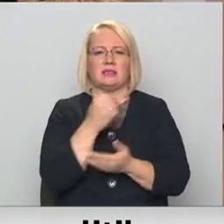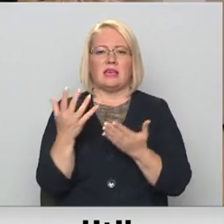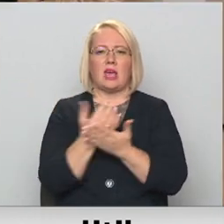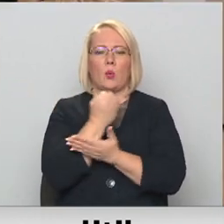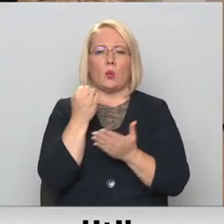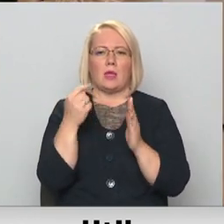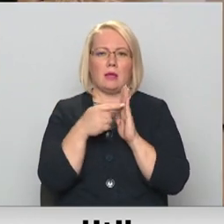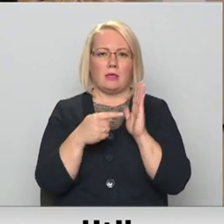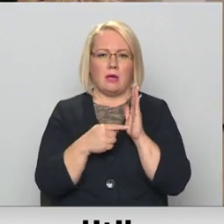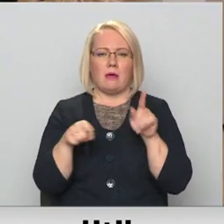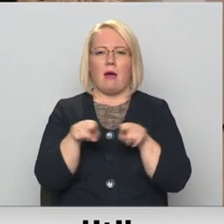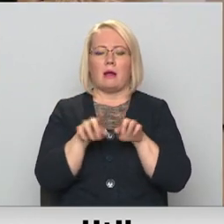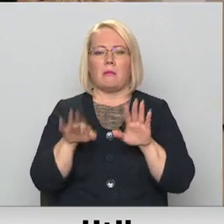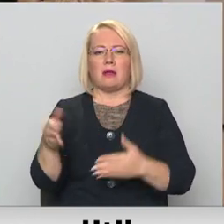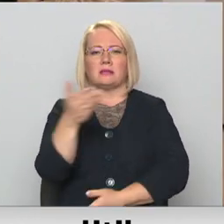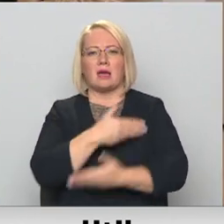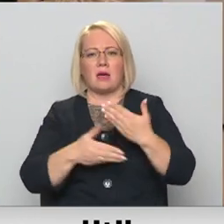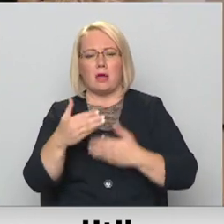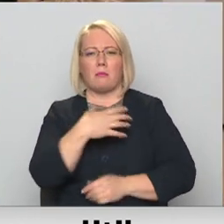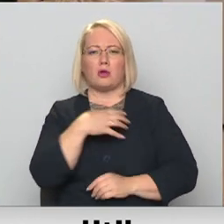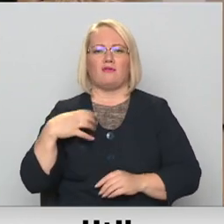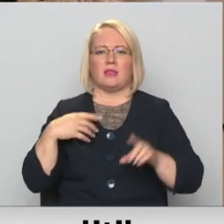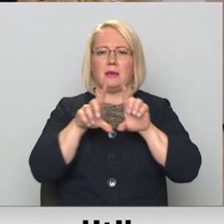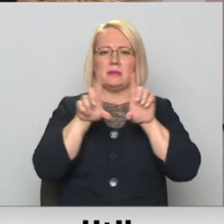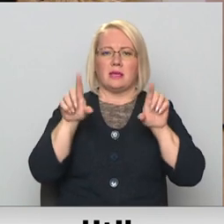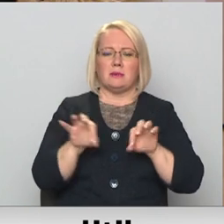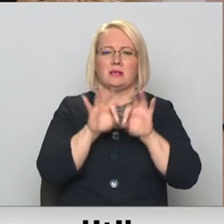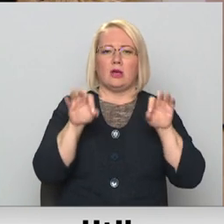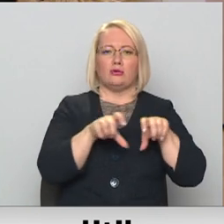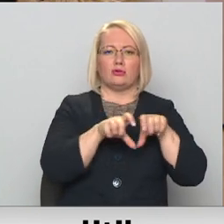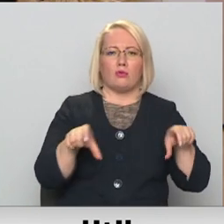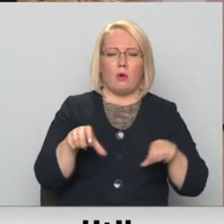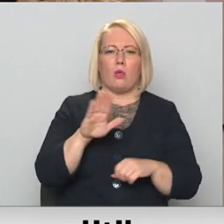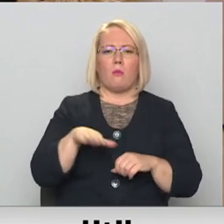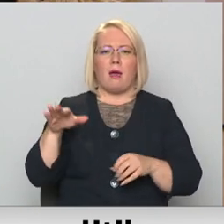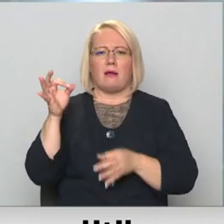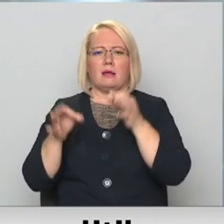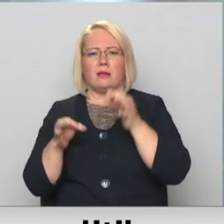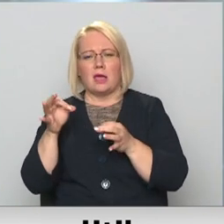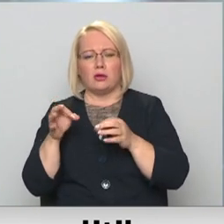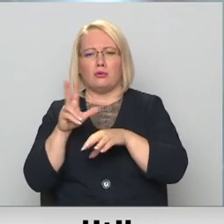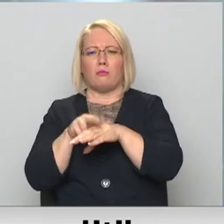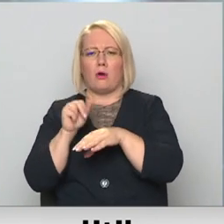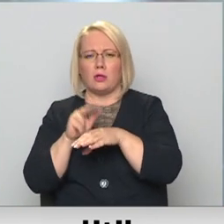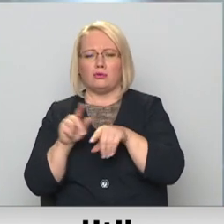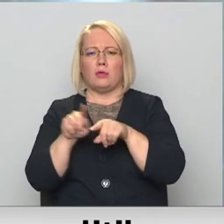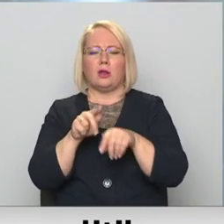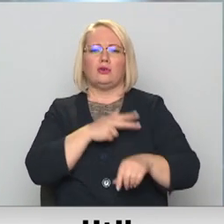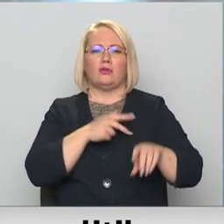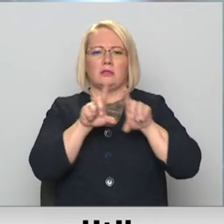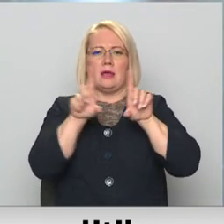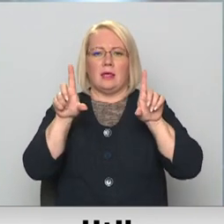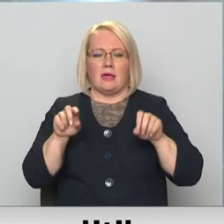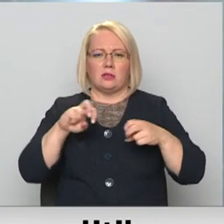Lai gan arī par sadarbības tarp pašvaldības iestādēm, sākot ar skolu, bāriņties, policiju un beidzot ar sociālo dienestu,